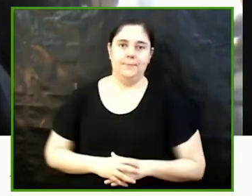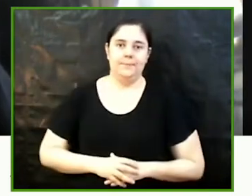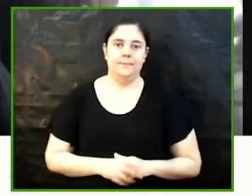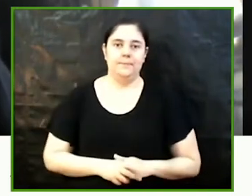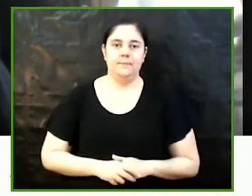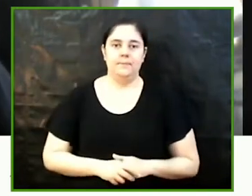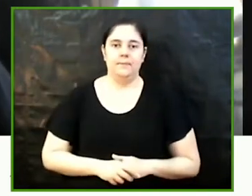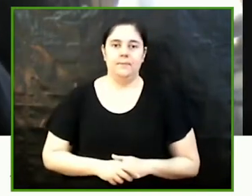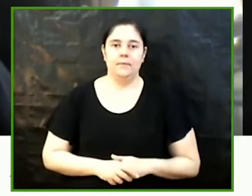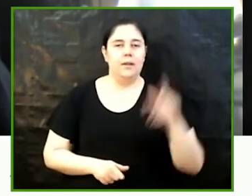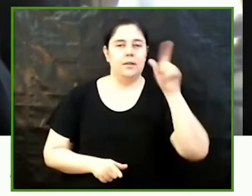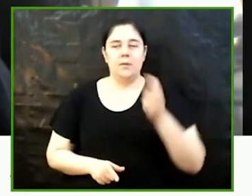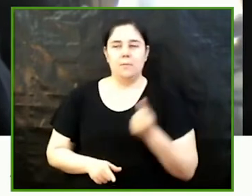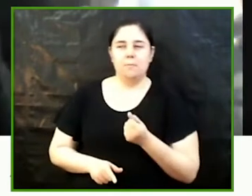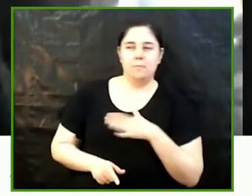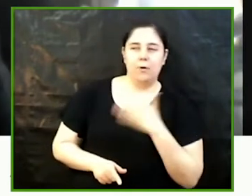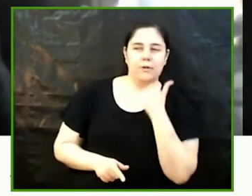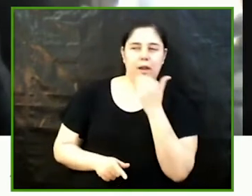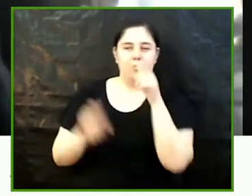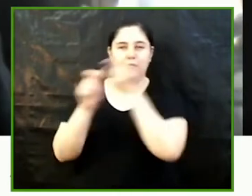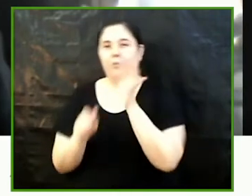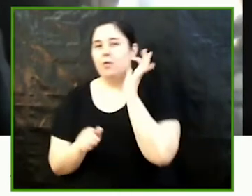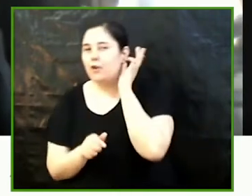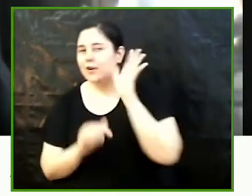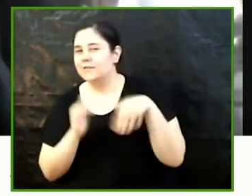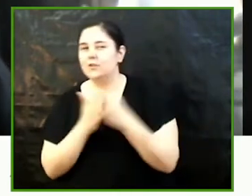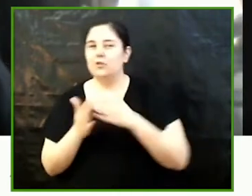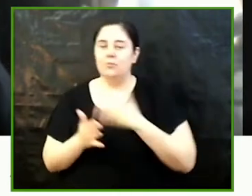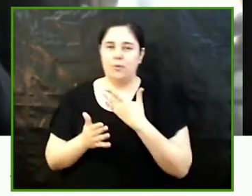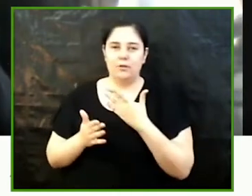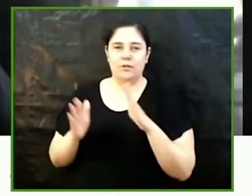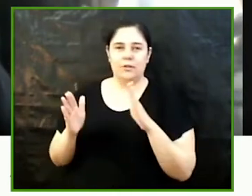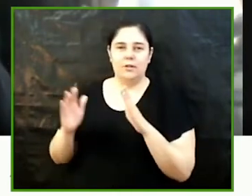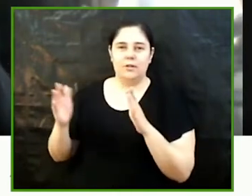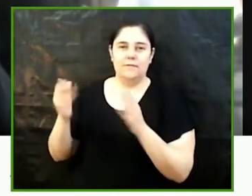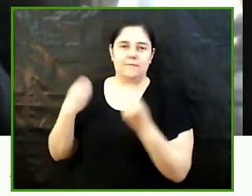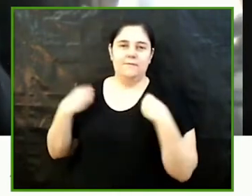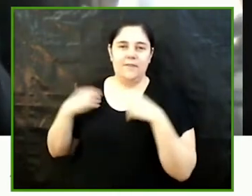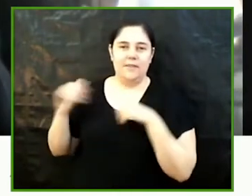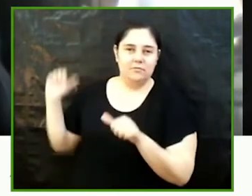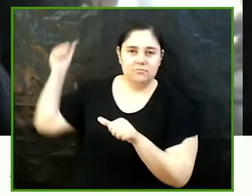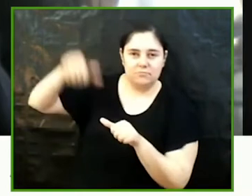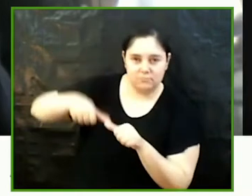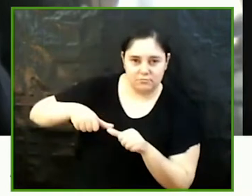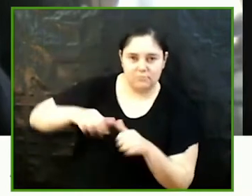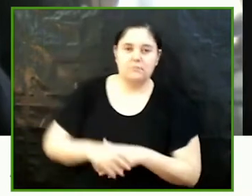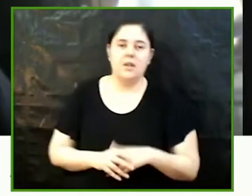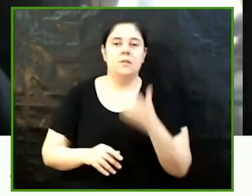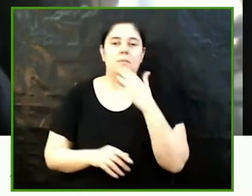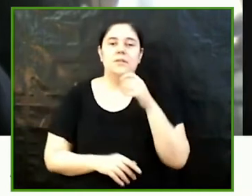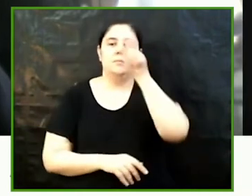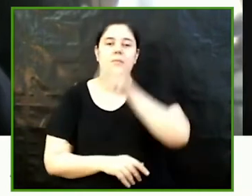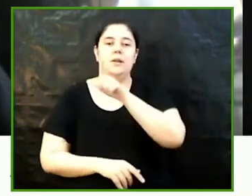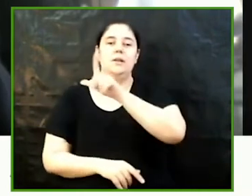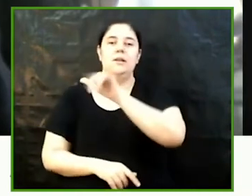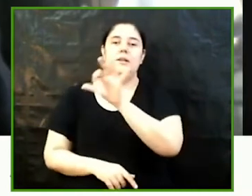reconstruir la biografia d'algunes de les dones que el van dur a terme un cas és el de l'esímaca una sacerdotessa del segle V abans de Crist de